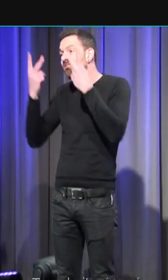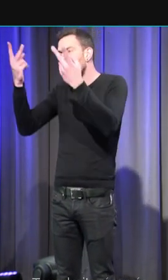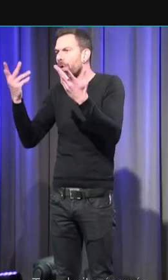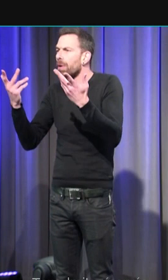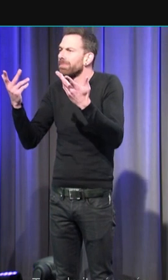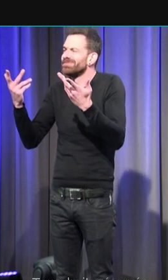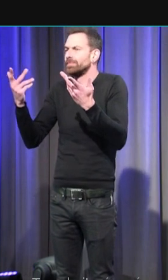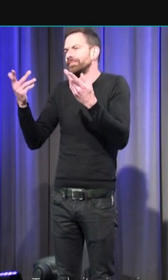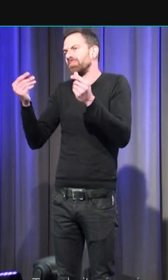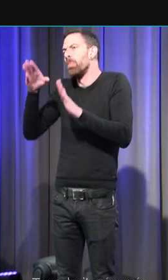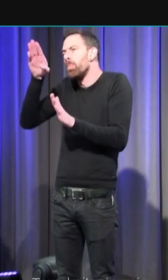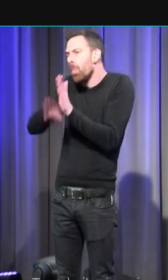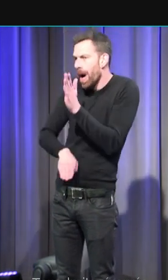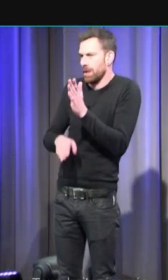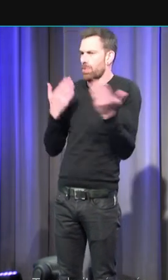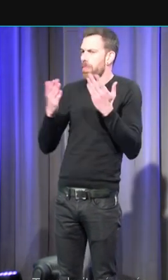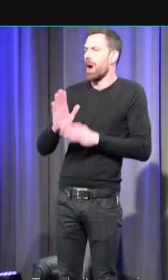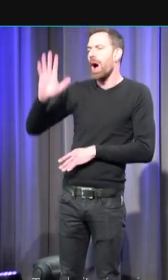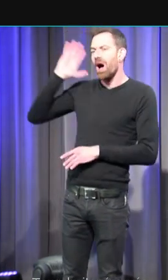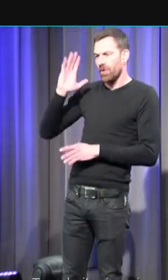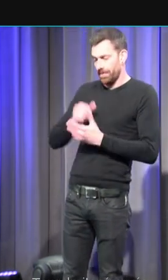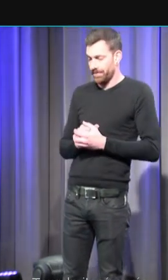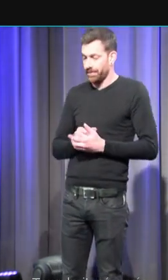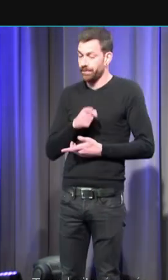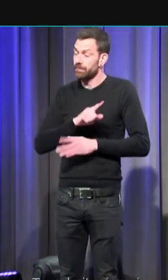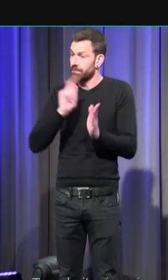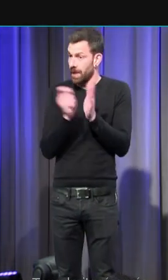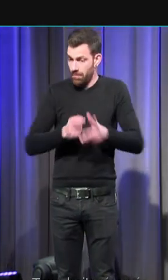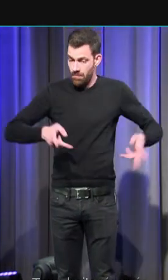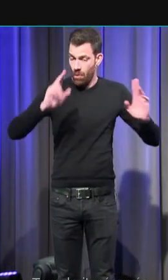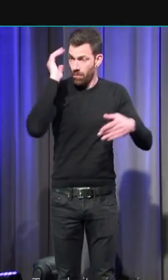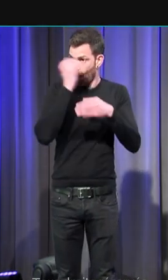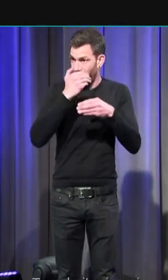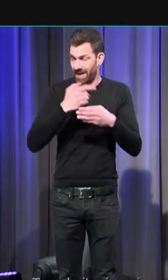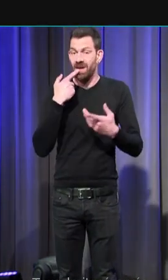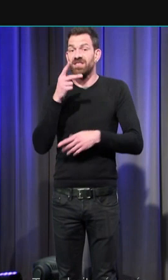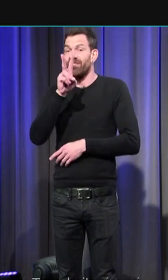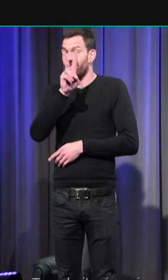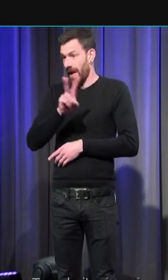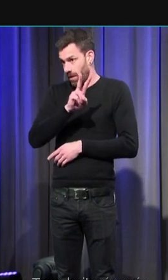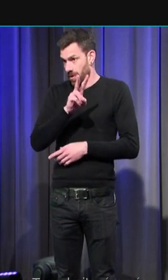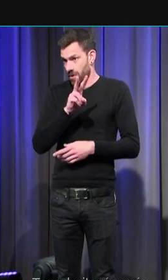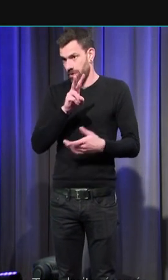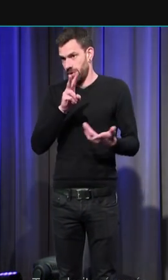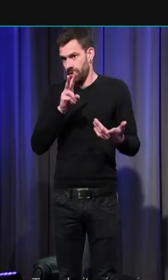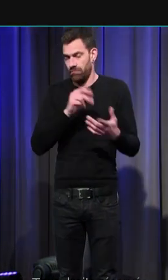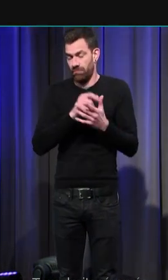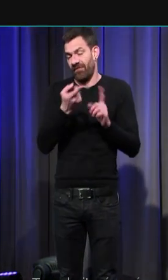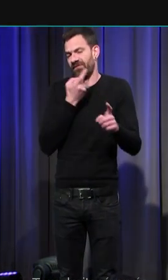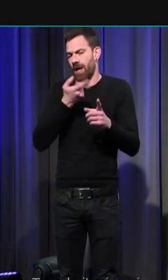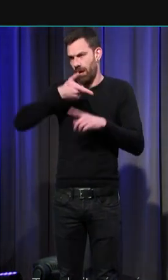avec la même intensité. Au Moyen-Âge, la vergogne, ou « ericundia » en latin,